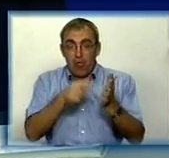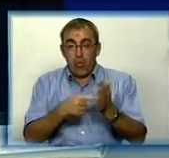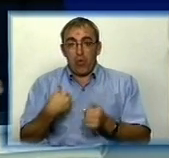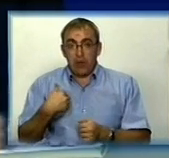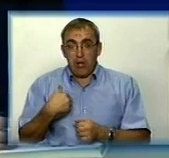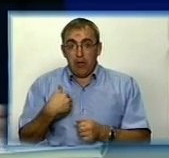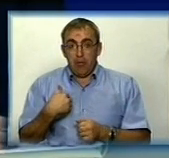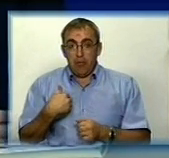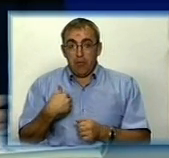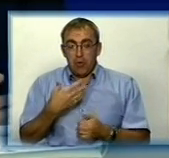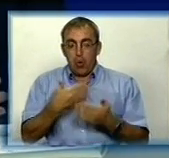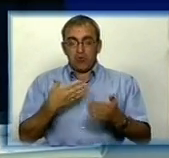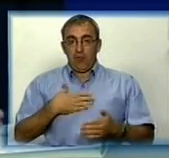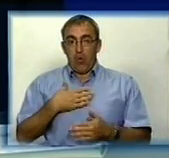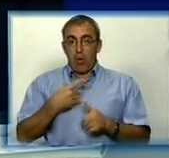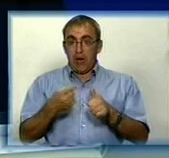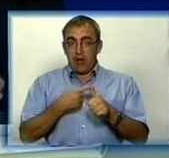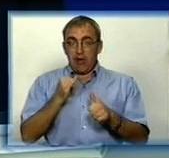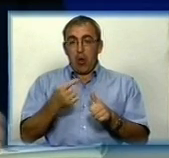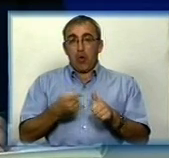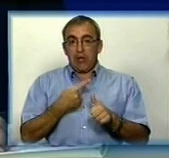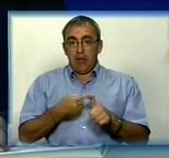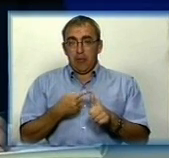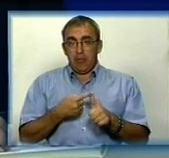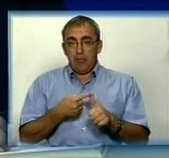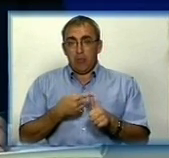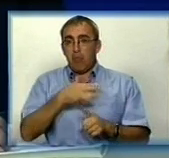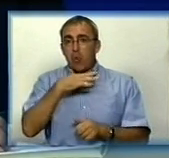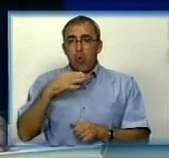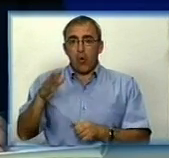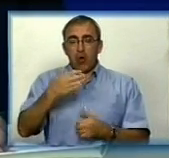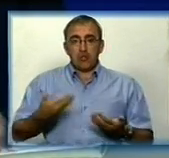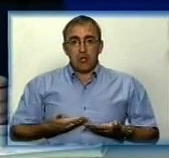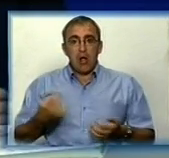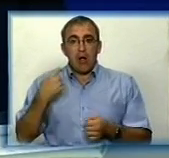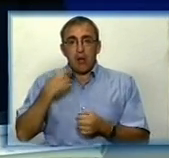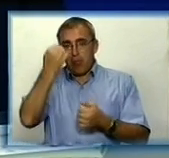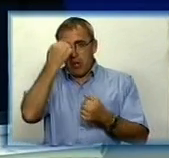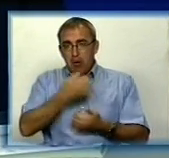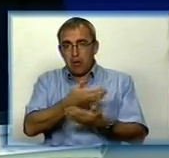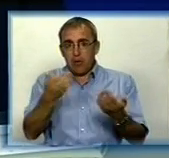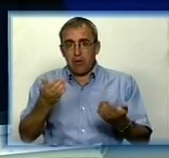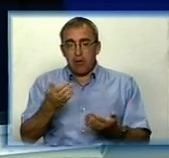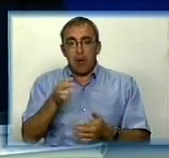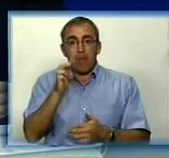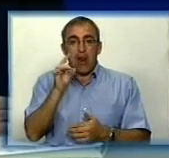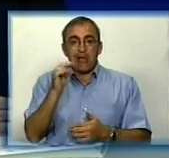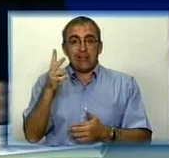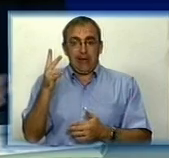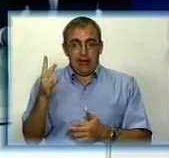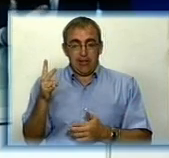би відсвоювати і я думаю, що відсвоювати багато жителів Кіровограда поблагодарити Станислава Семеновича Березкина,